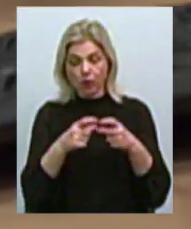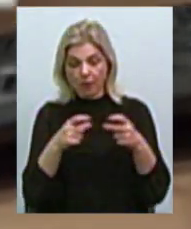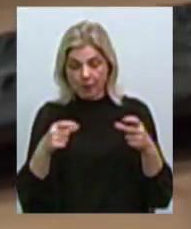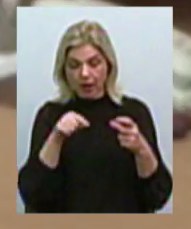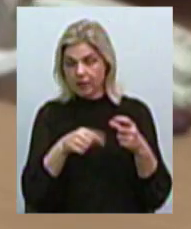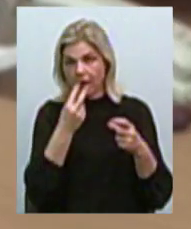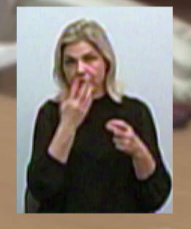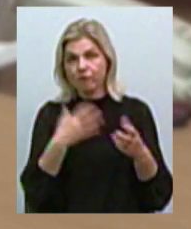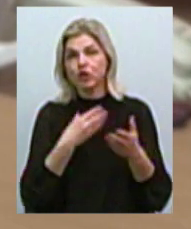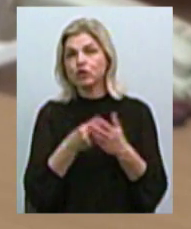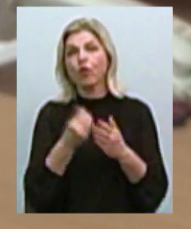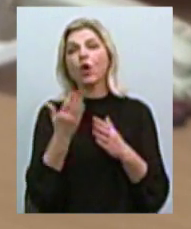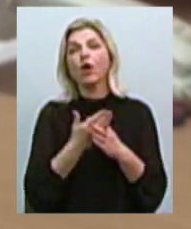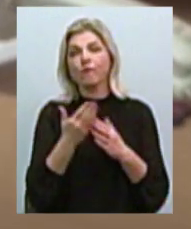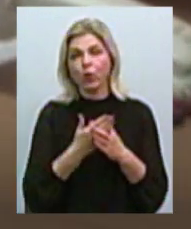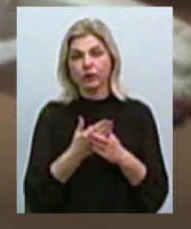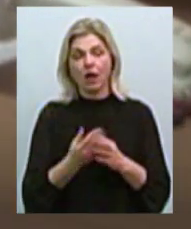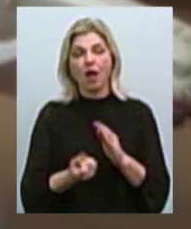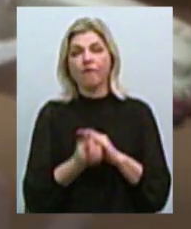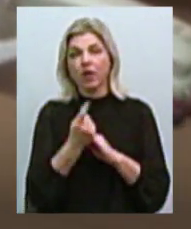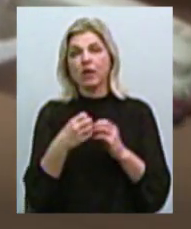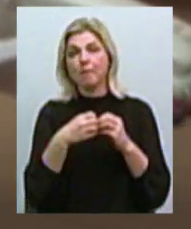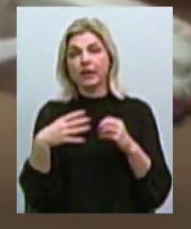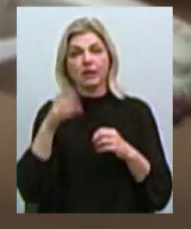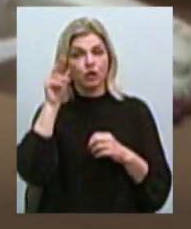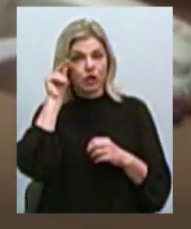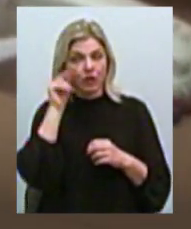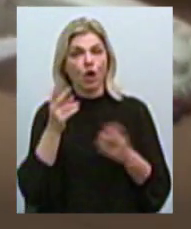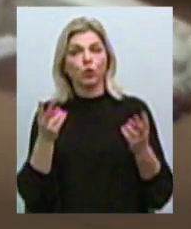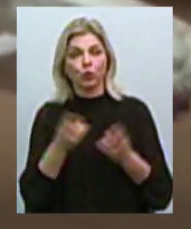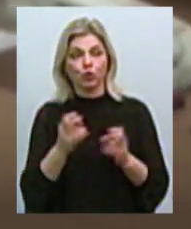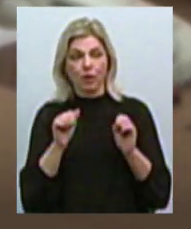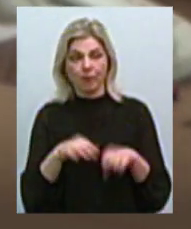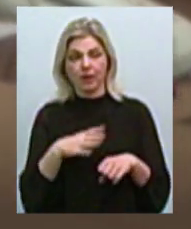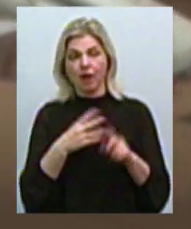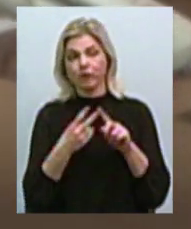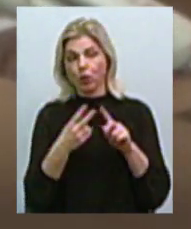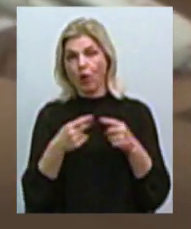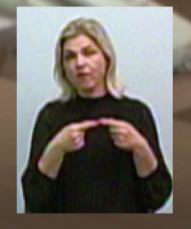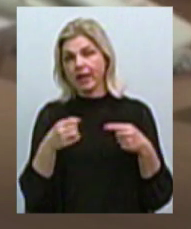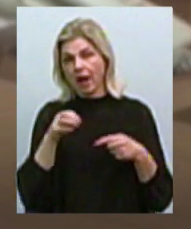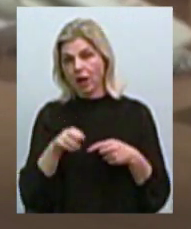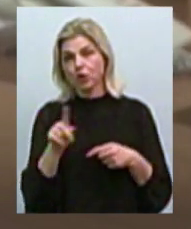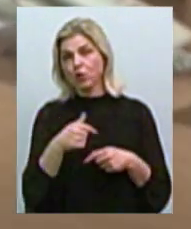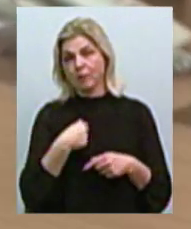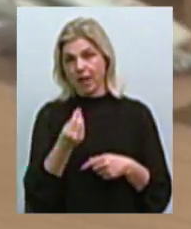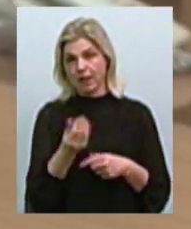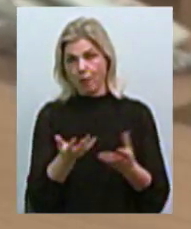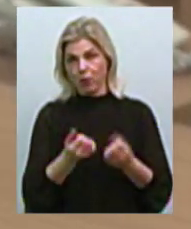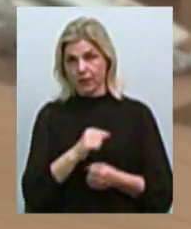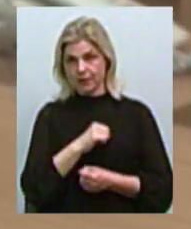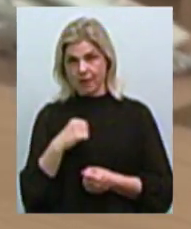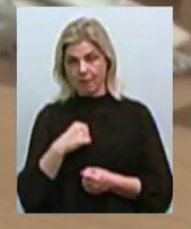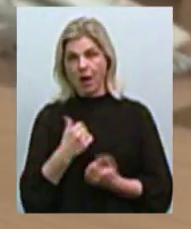пільги. Виявляється, що 15-го числа можна було б мені зробити за другим варіантом, що я гроші сам отримував. Виявляється,